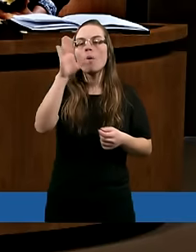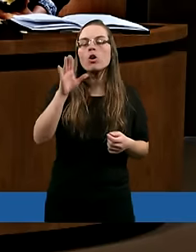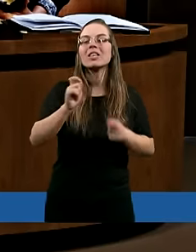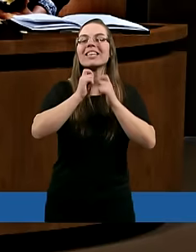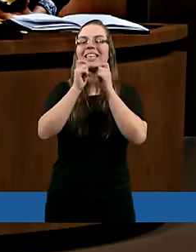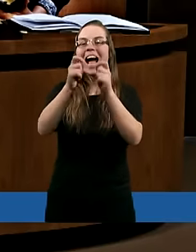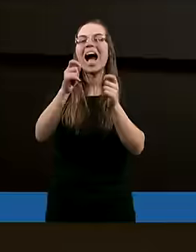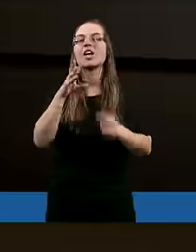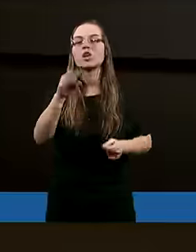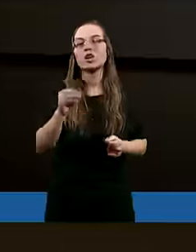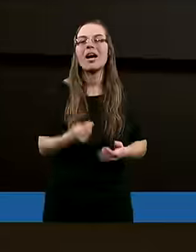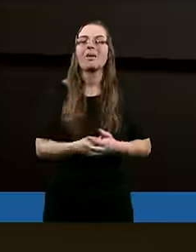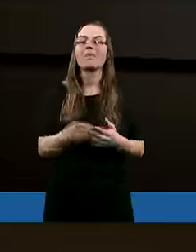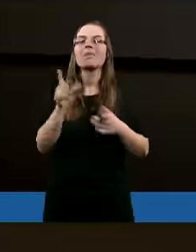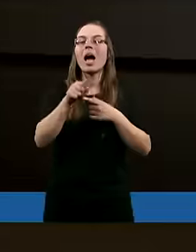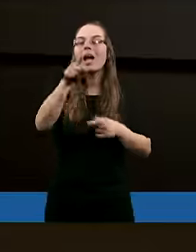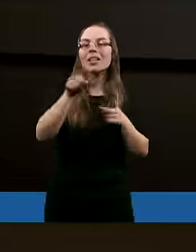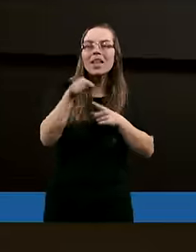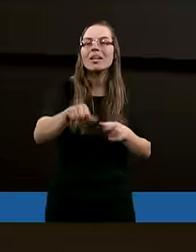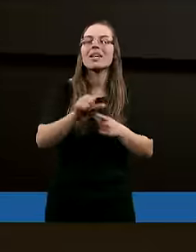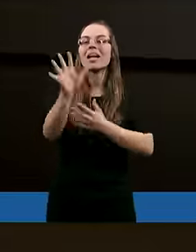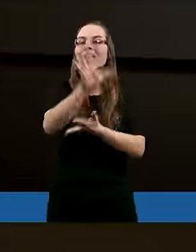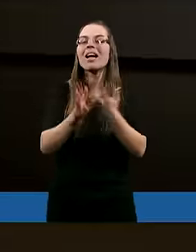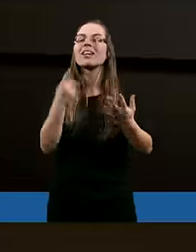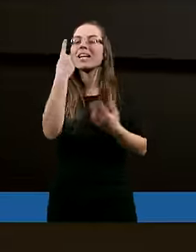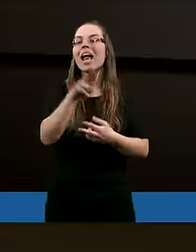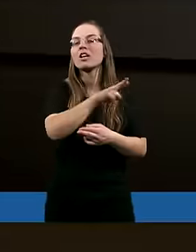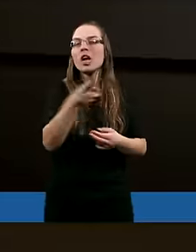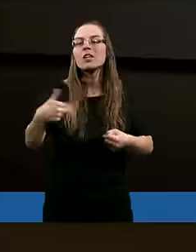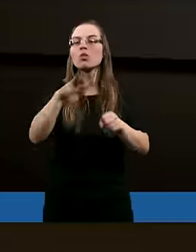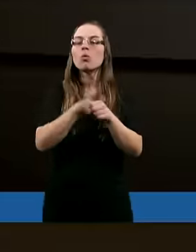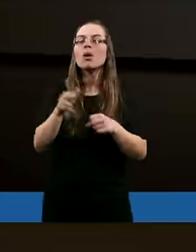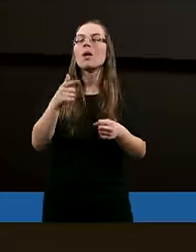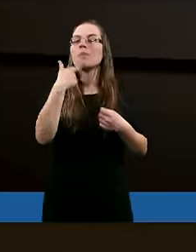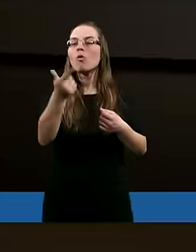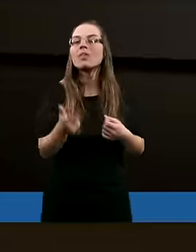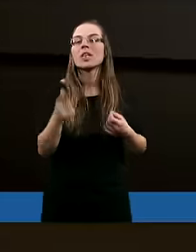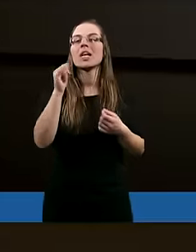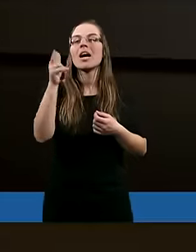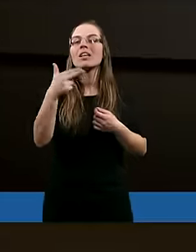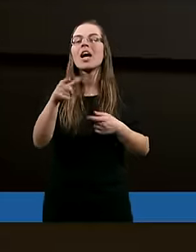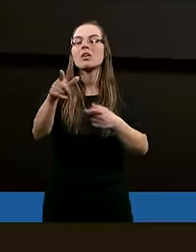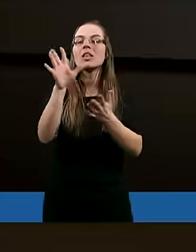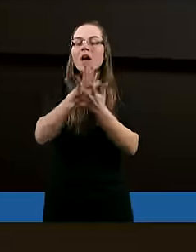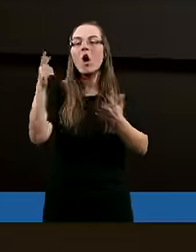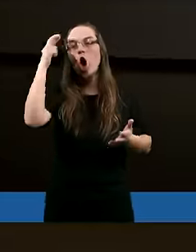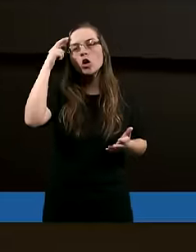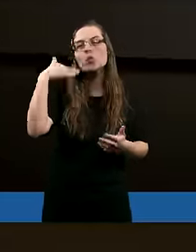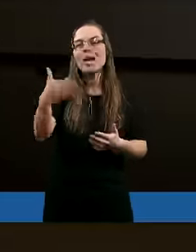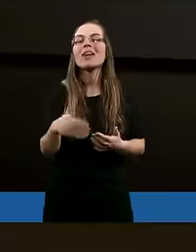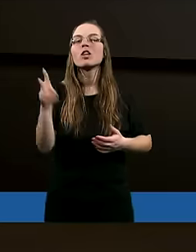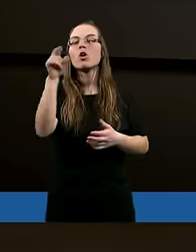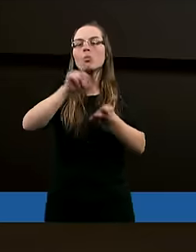darzy. Ale tu jeszcze z tych tekstów jest jedna rzecz, która mi pokazuje. Ja powiem wam, że kiedyś ten tekst rozumiałam, że